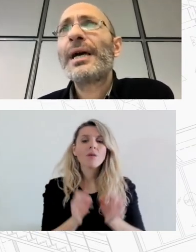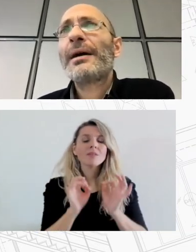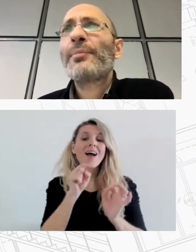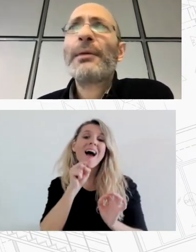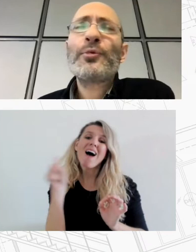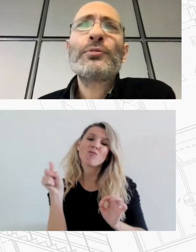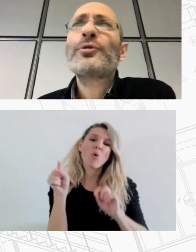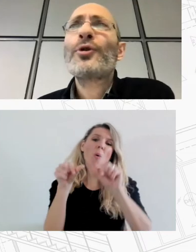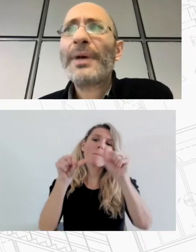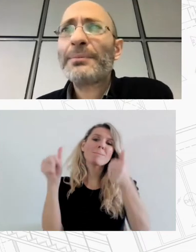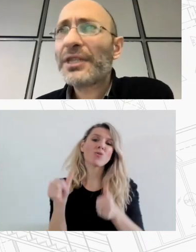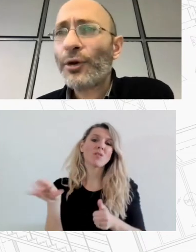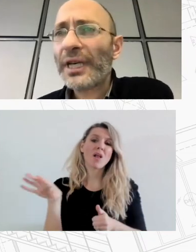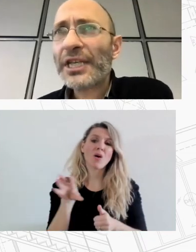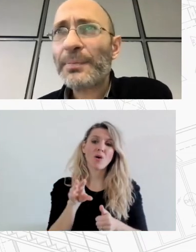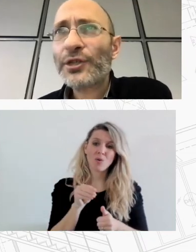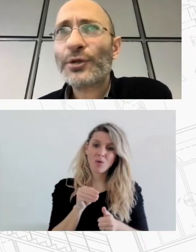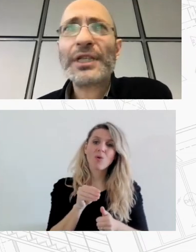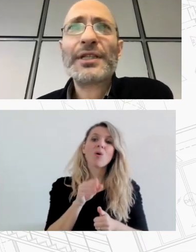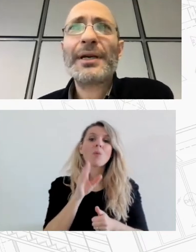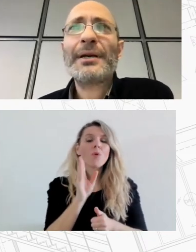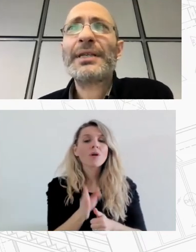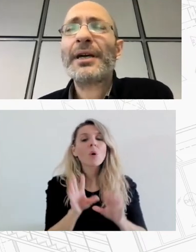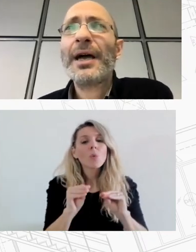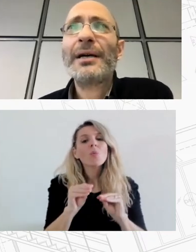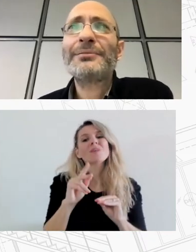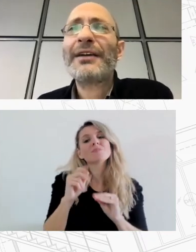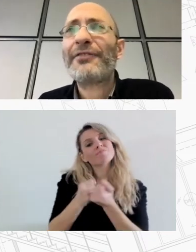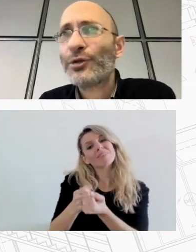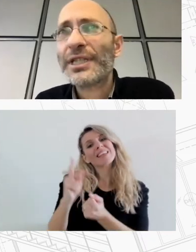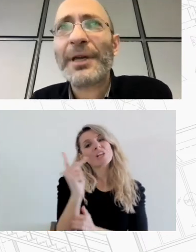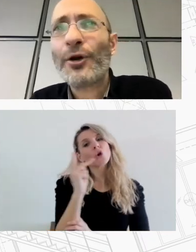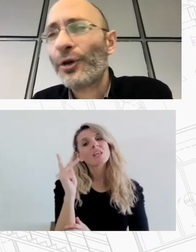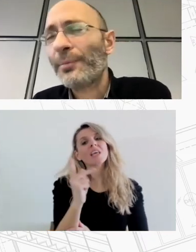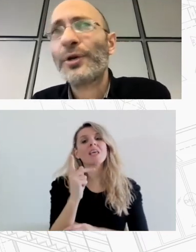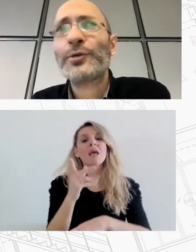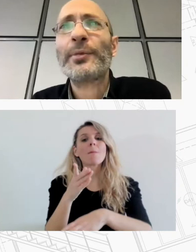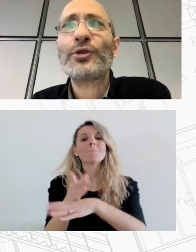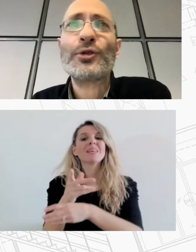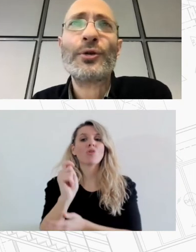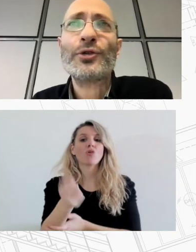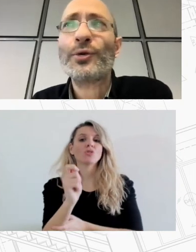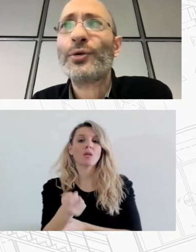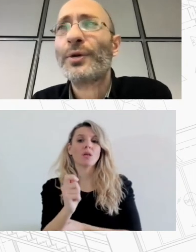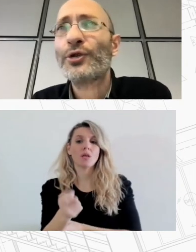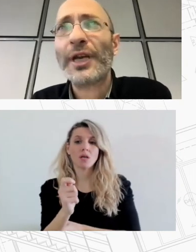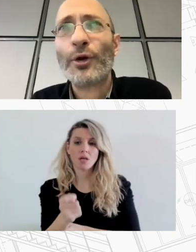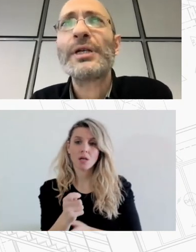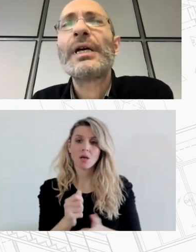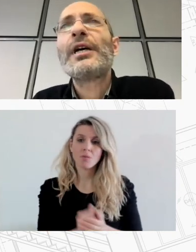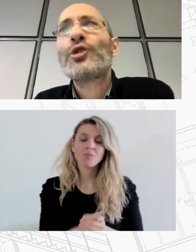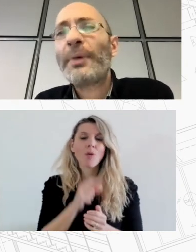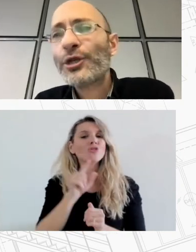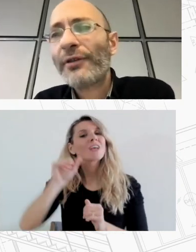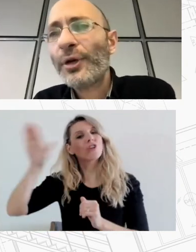από το ονομάσμα της κοινωνικής μίσθωσης μεταφράζοντας μια ορολογία που χρησιμοποιήθησε στο εξωτερικό